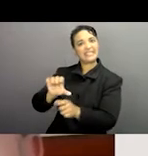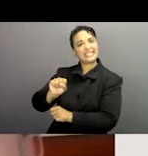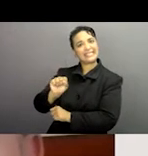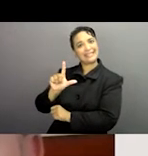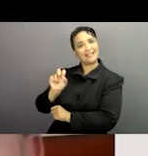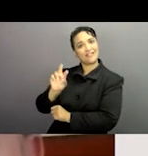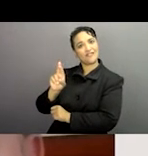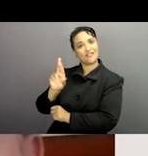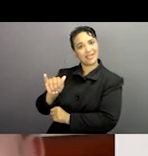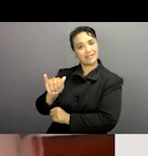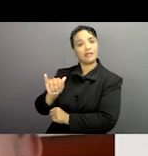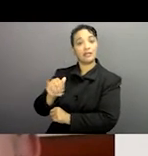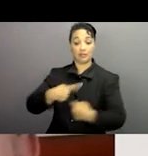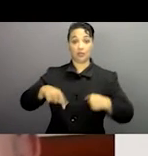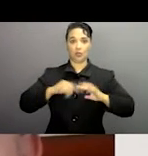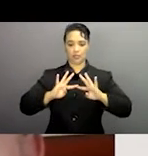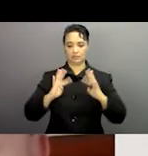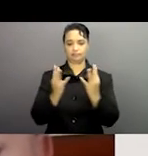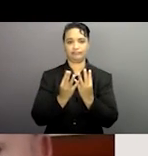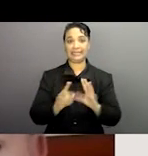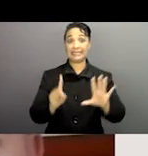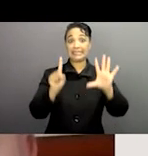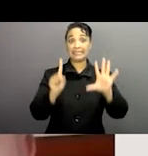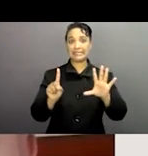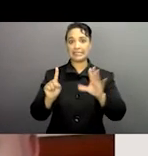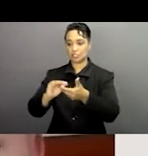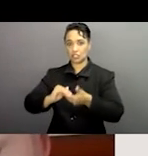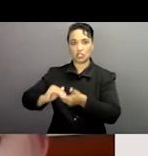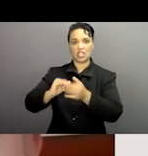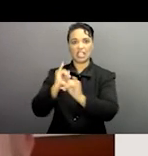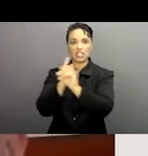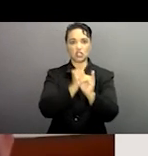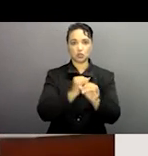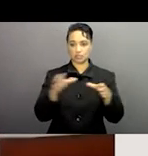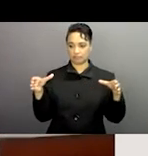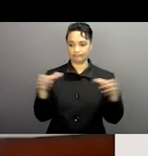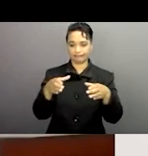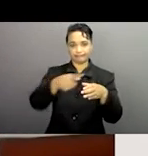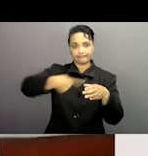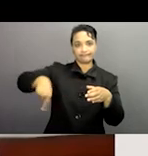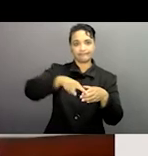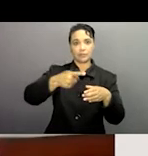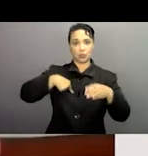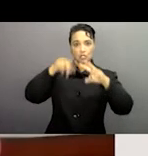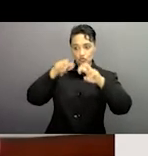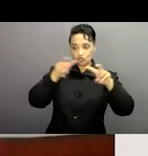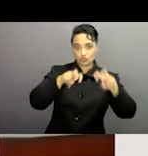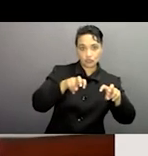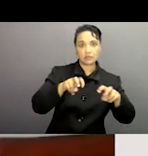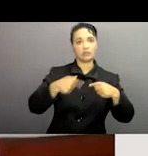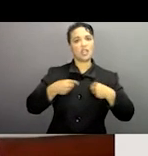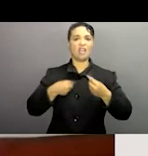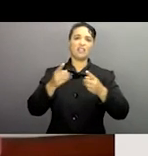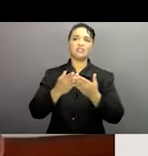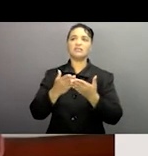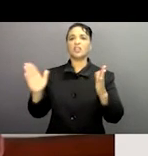dire que ceci représente justement six institutions qui travaillent sur ce sujet principalement. Et ce qui veut dire que nous